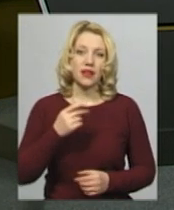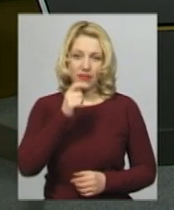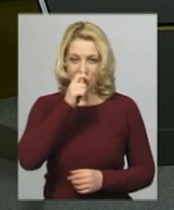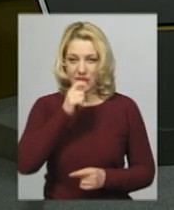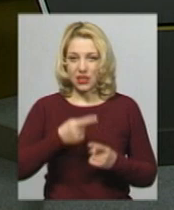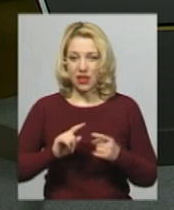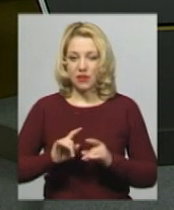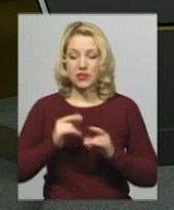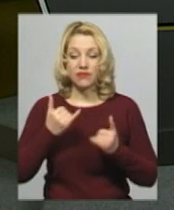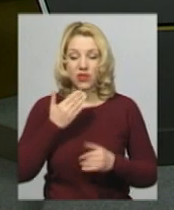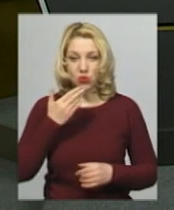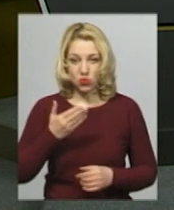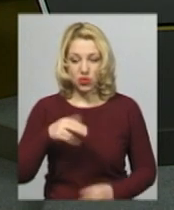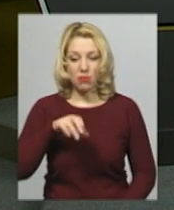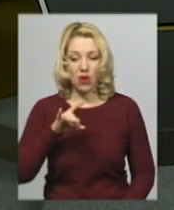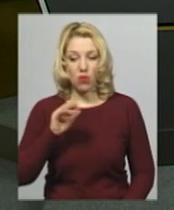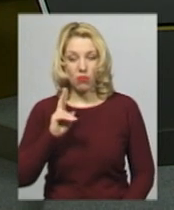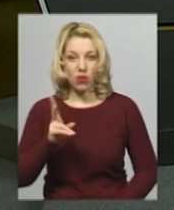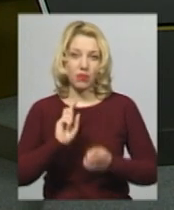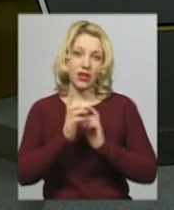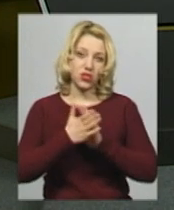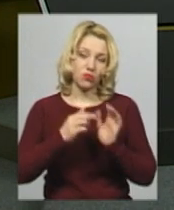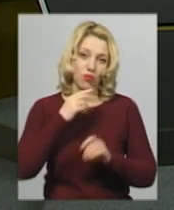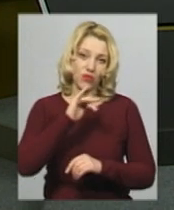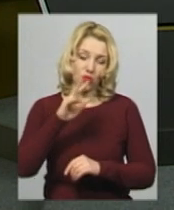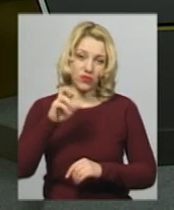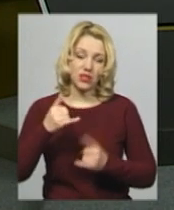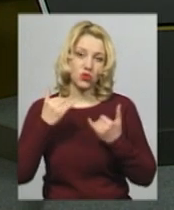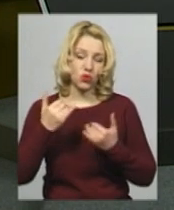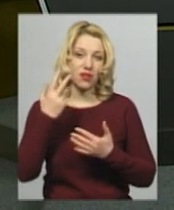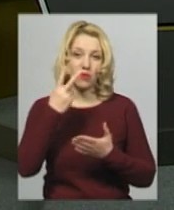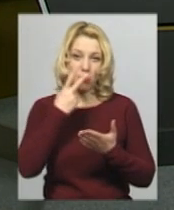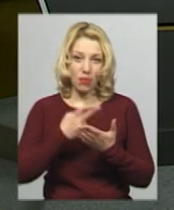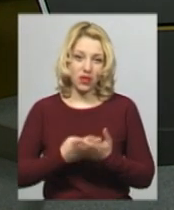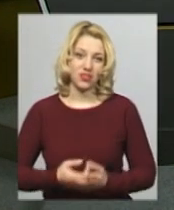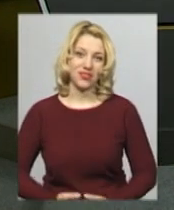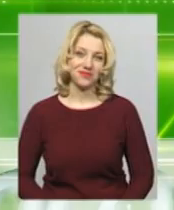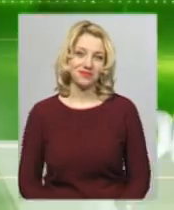студії ведуча Світлана Поробок, диктор жестової мови Оксана Фіновська. Сьогодні у випуску ви побачите.